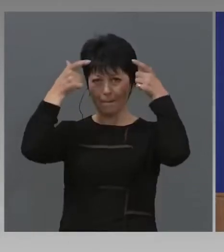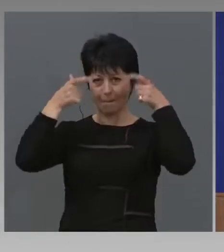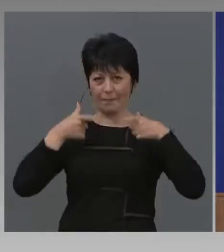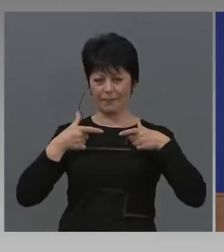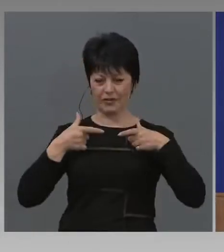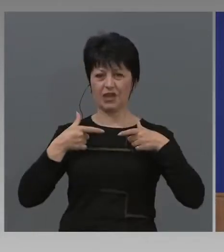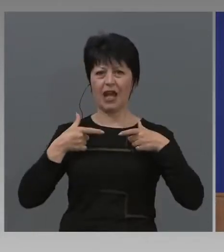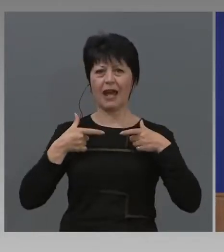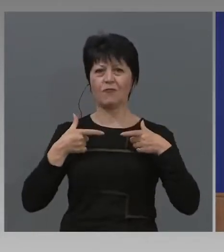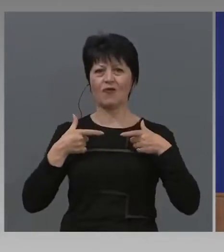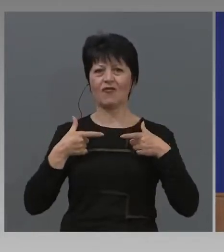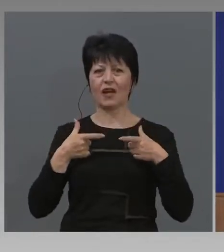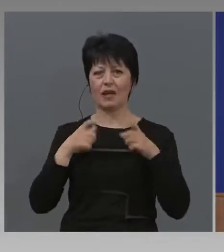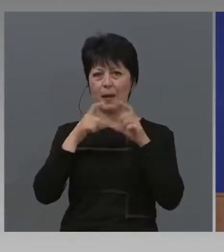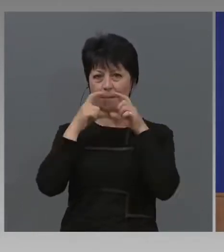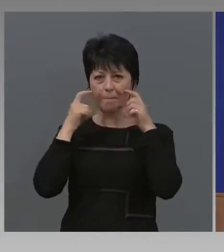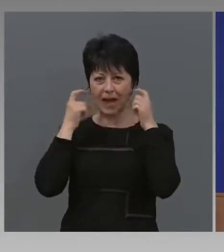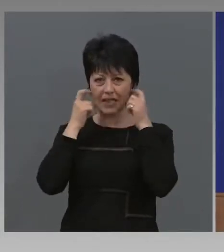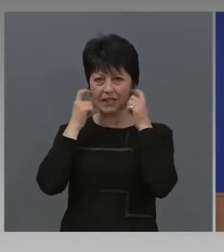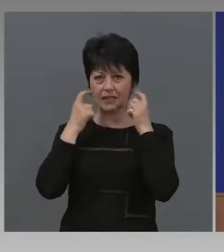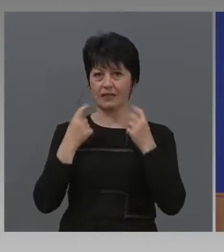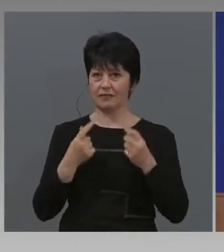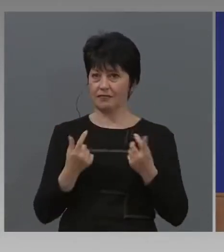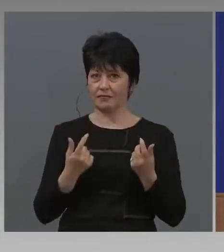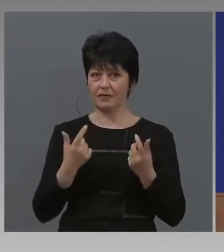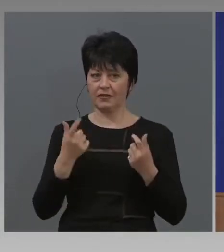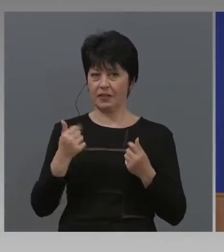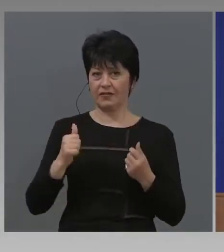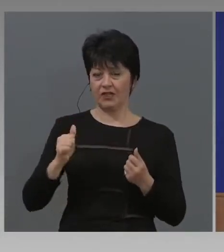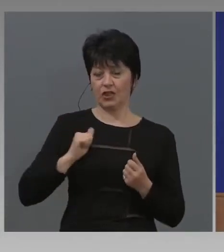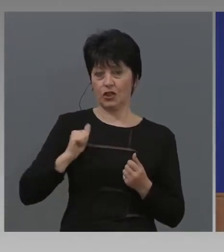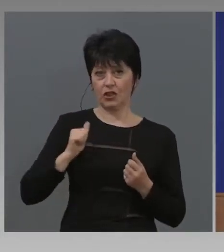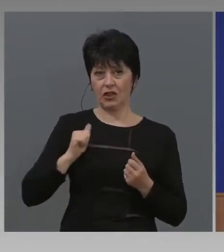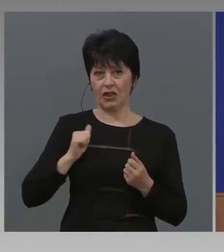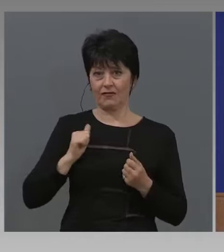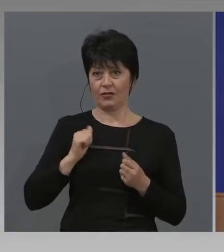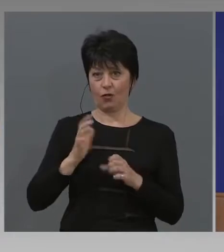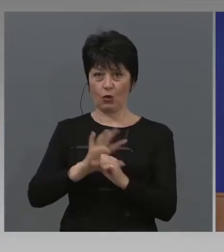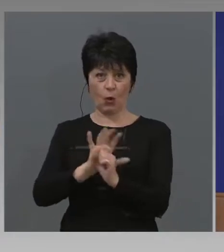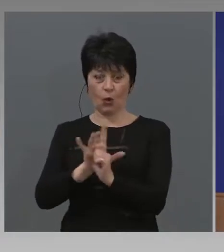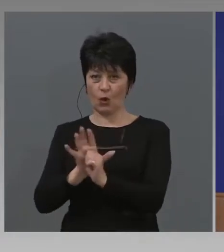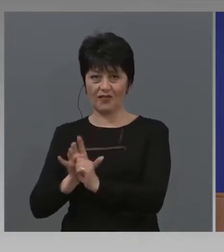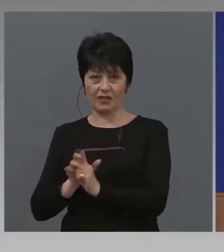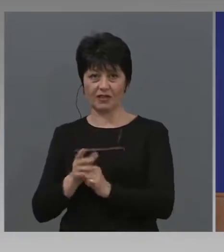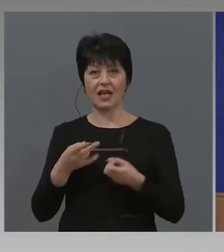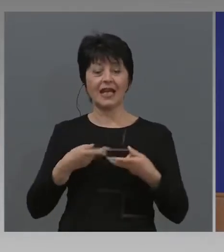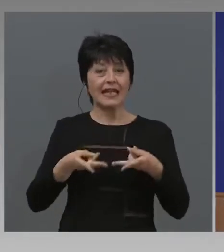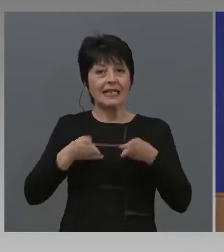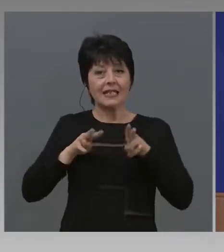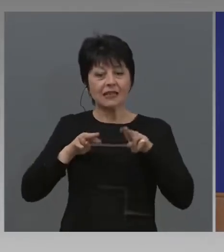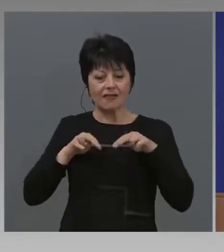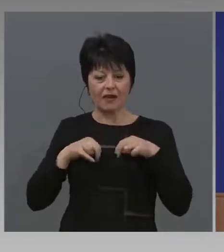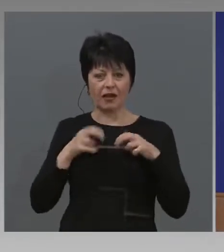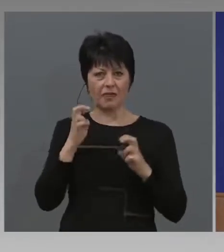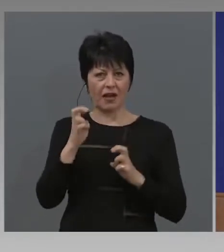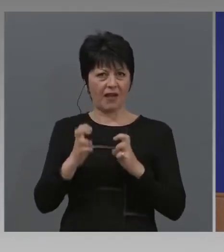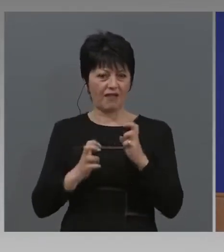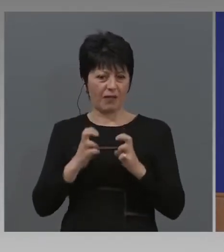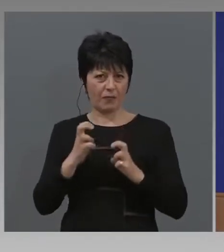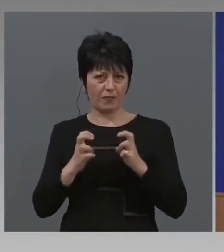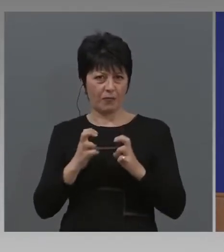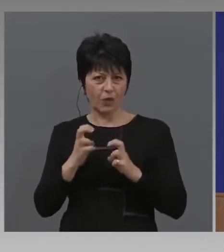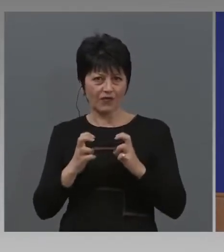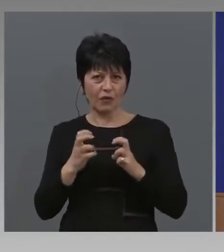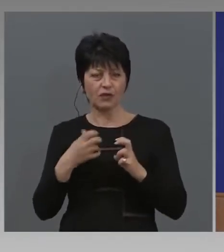най-тежките облекла, смисъл, на 100% защитаващи от коронавирус. И да си върнеме производство и в химическата